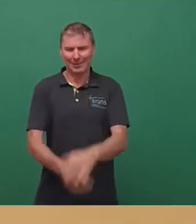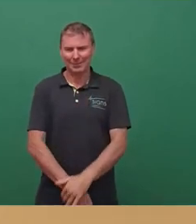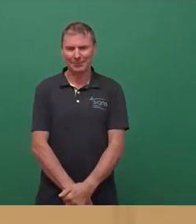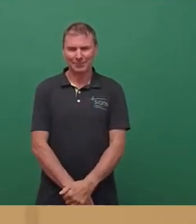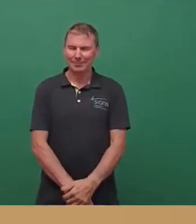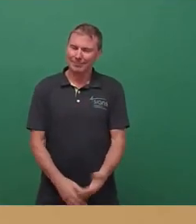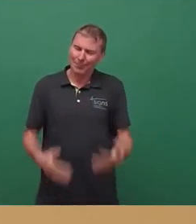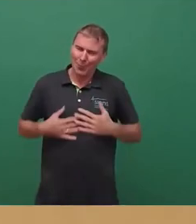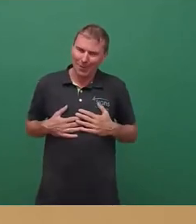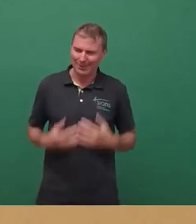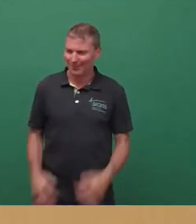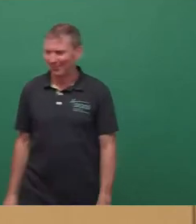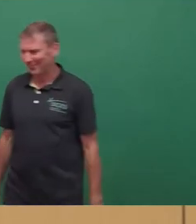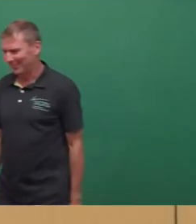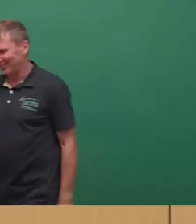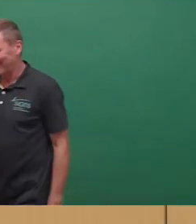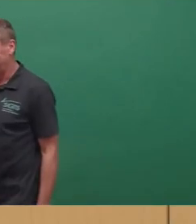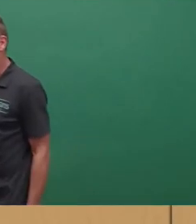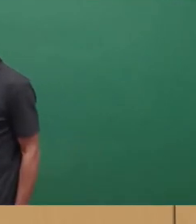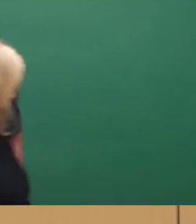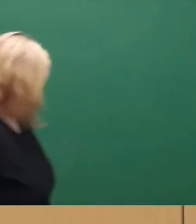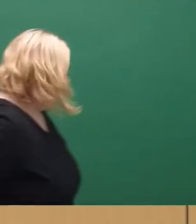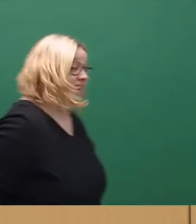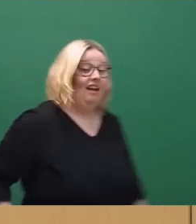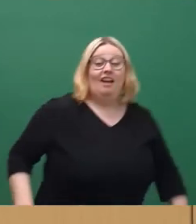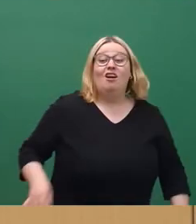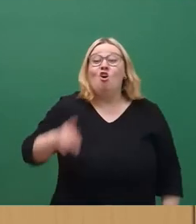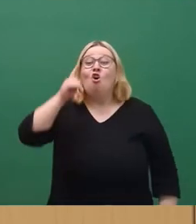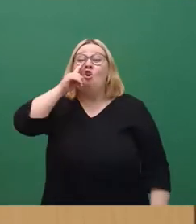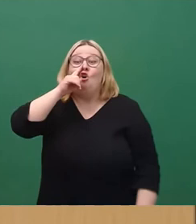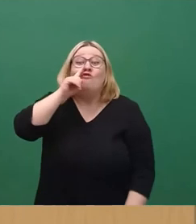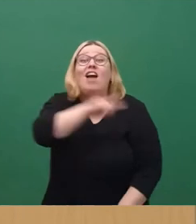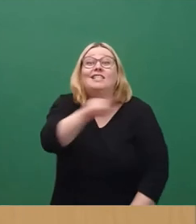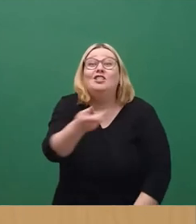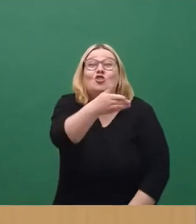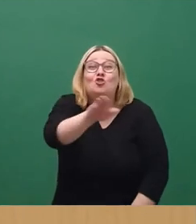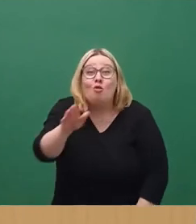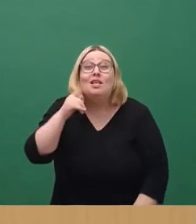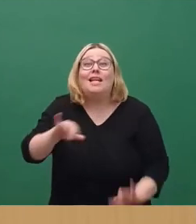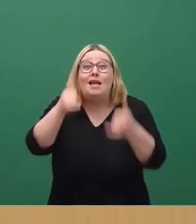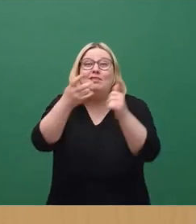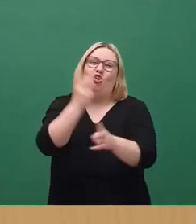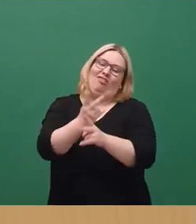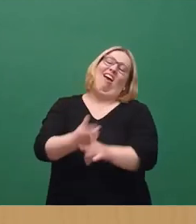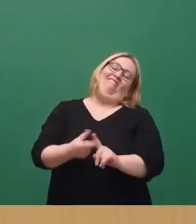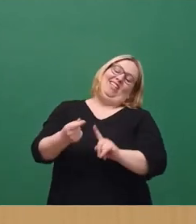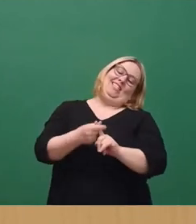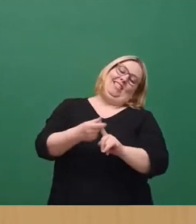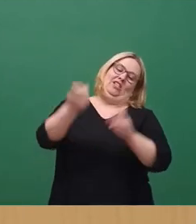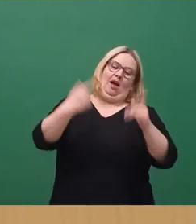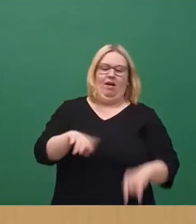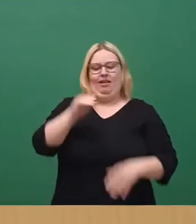Und wenn Sie nicht gestorben sind, dann leben Sie noch heute. Also außerordentlich witzig, aber wenig